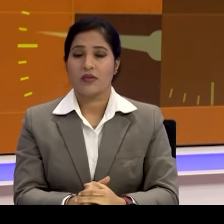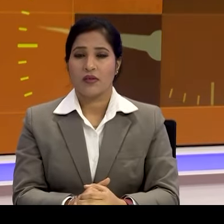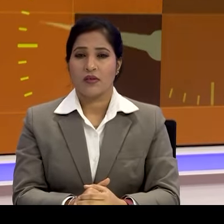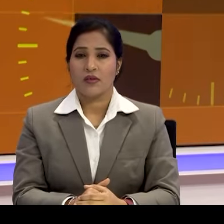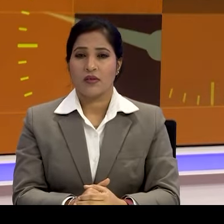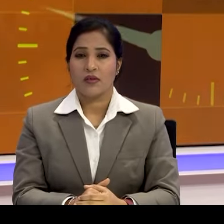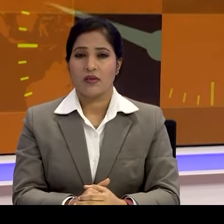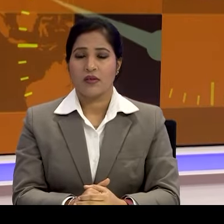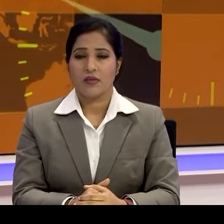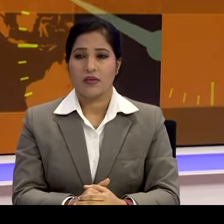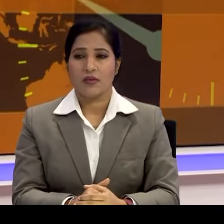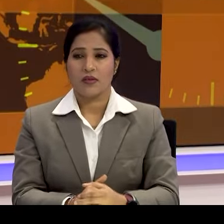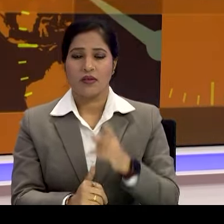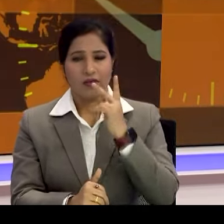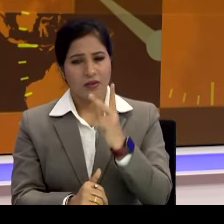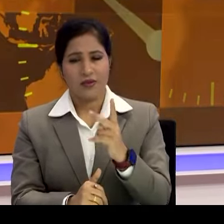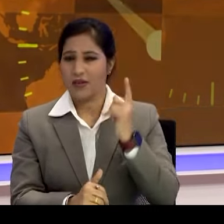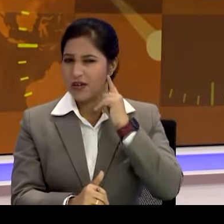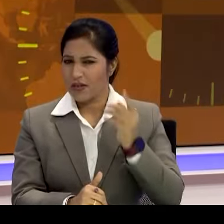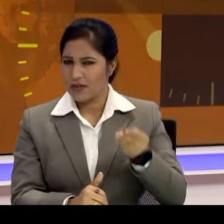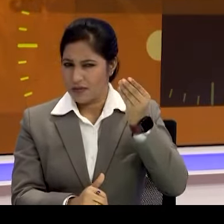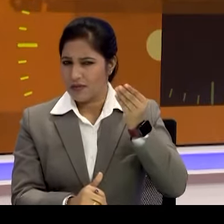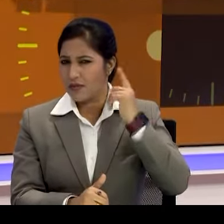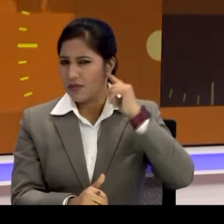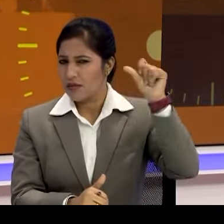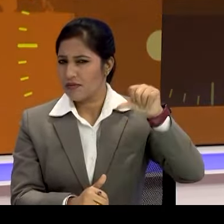प्रती हमेशा एक सद्भावना है, एक good feeling है